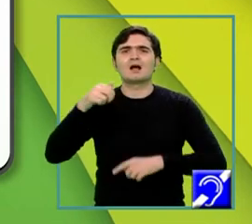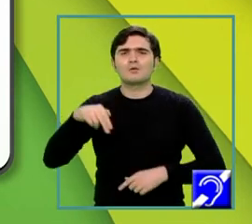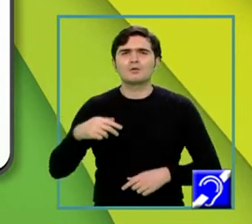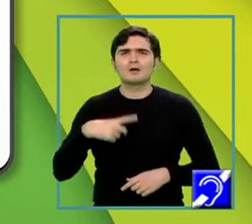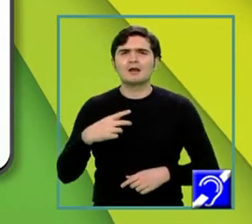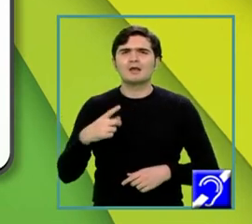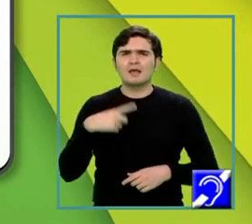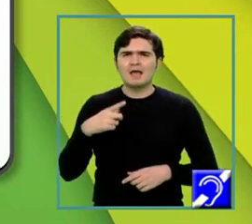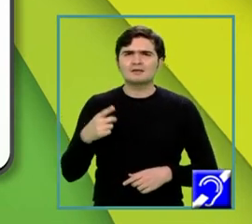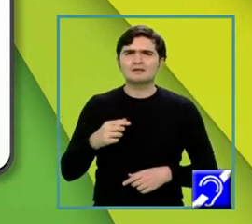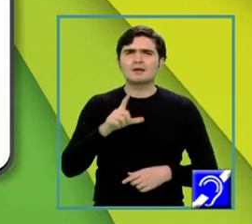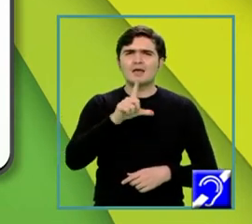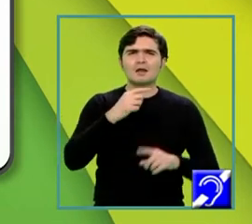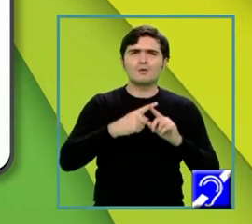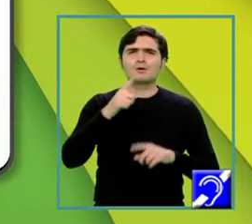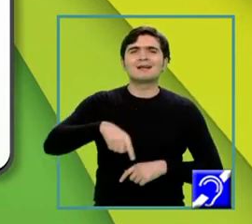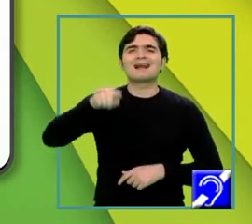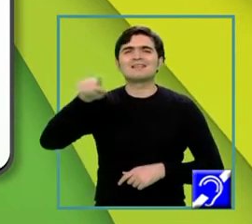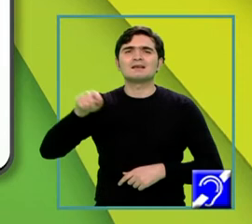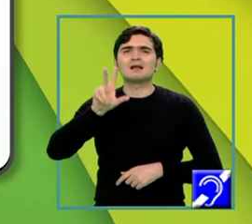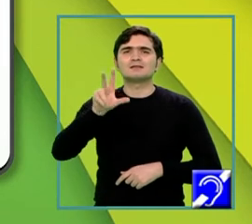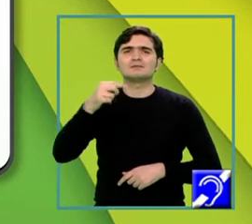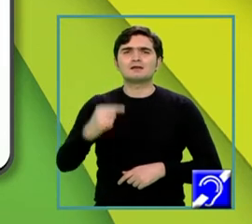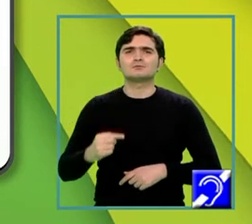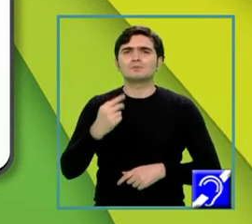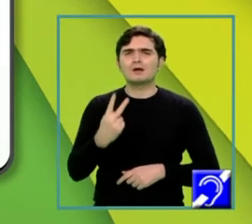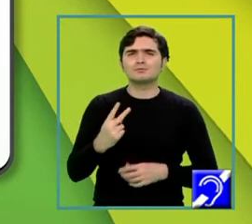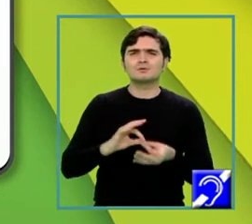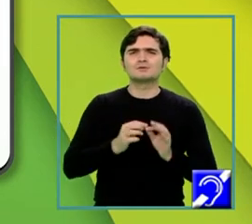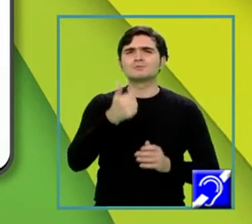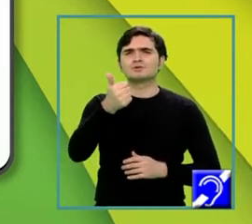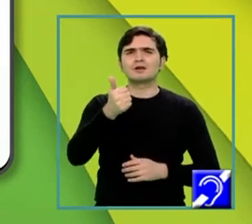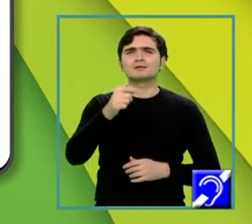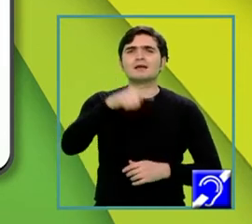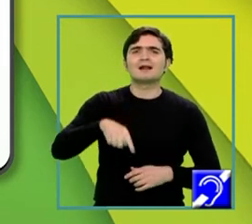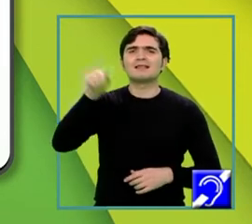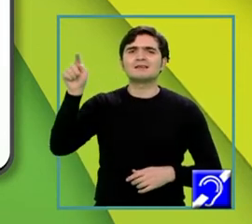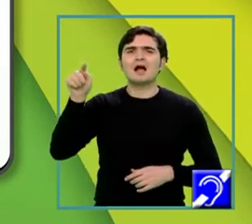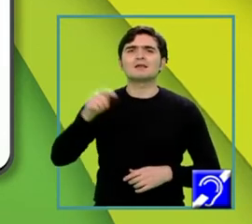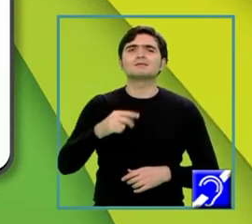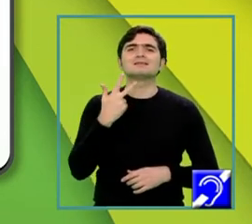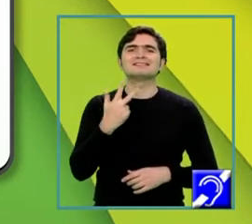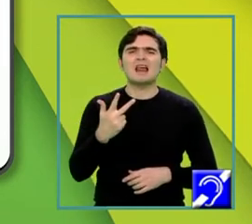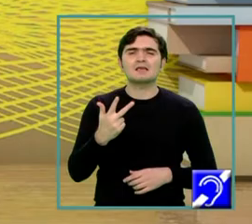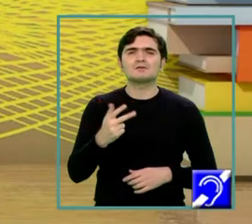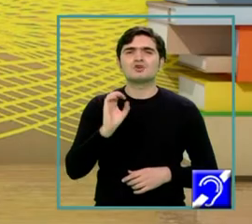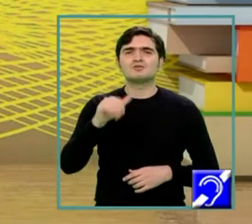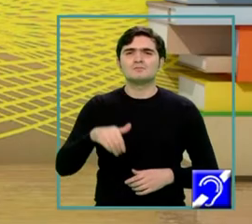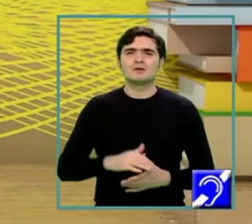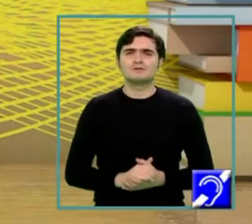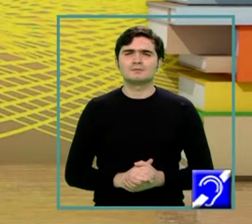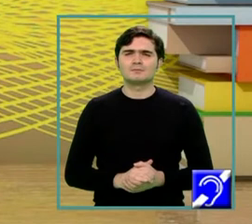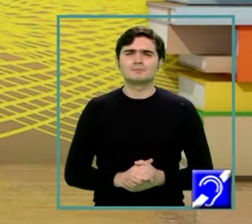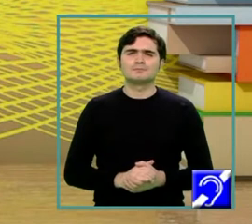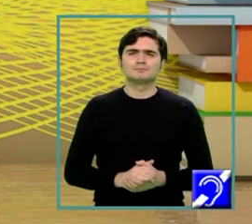L radical din 3 supra 2, adică 6 radical din 3. 6 radical din 3 centimetri. OM